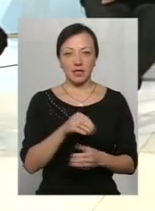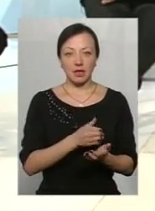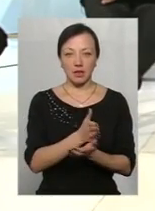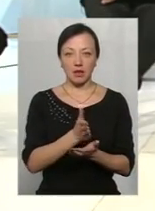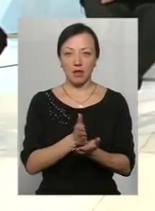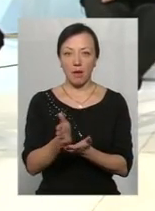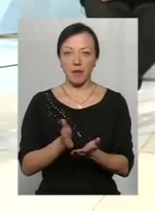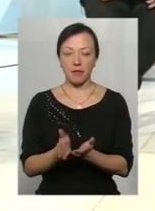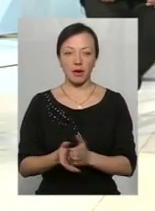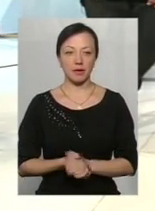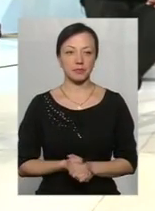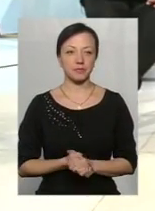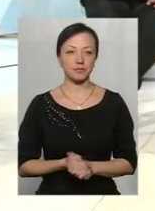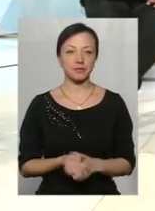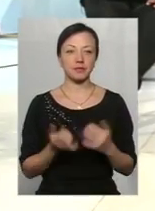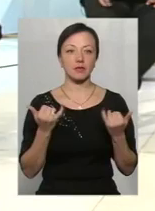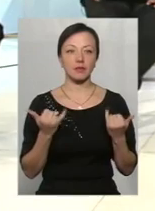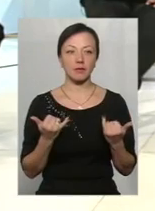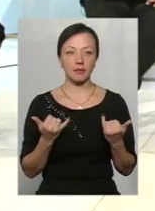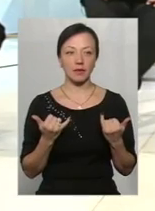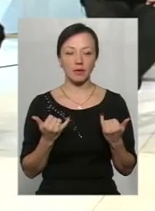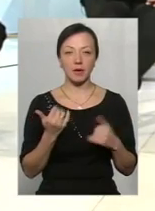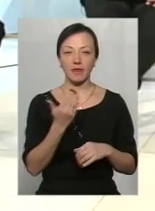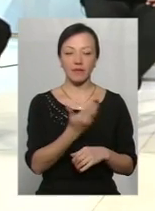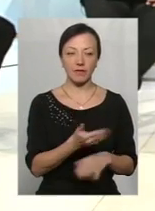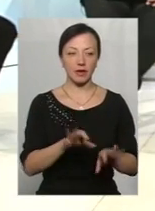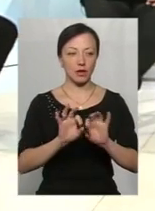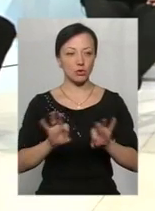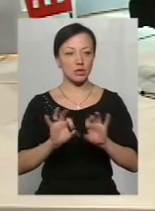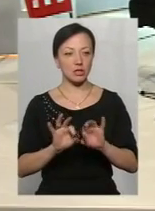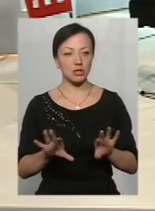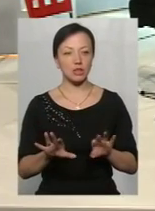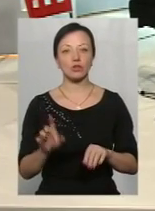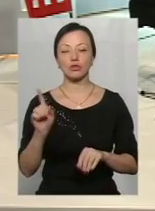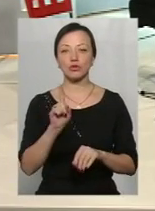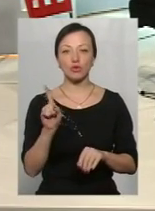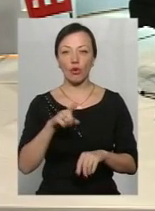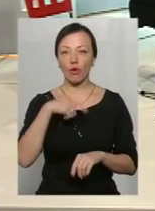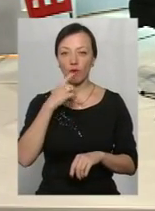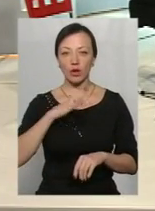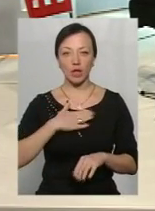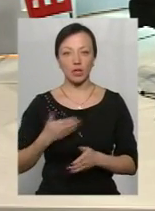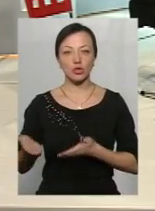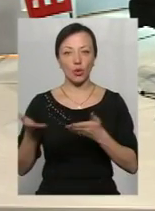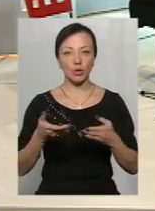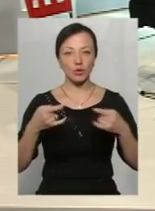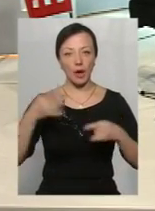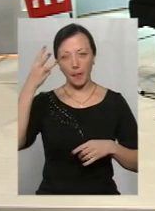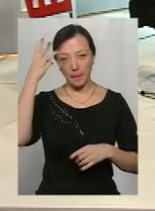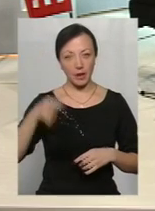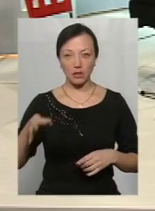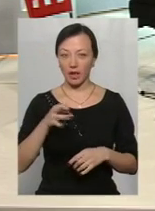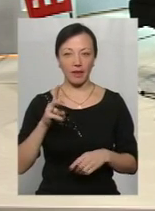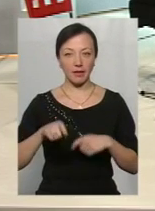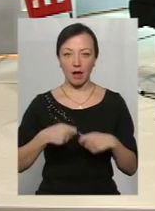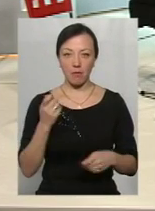Дякую, пане Ігор. Тепер пане Ігор Абремюк. Судячи з того, що говорять наші гості в студії, Хмельниччина не дарма